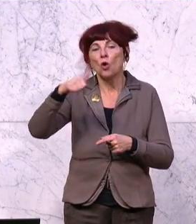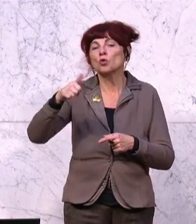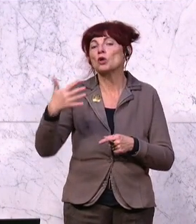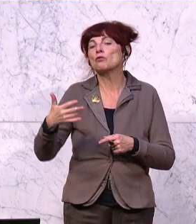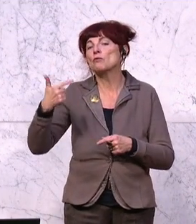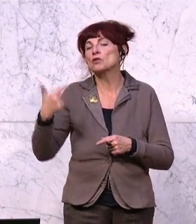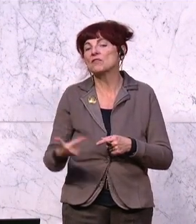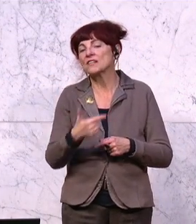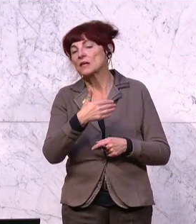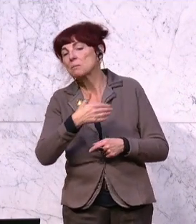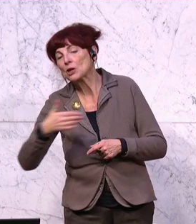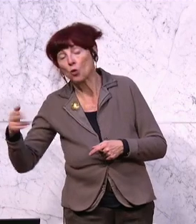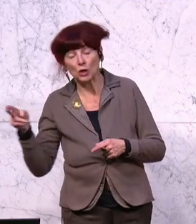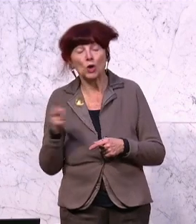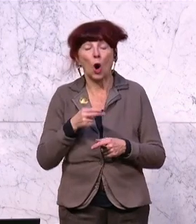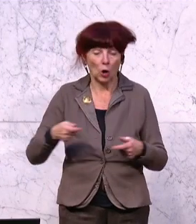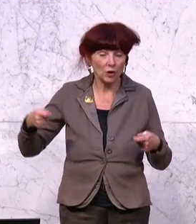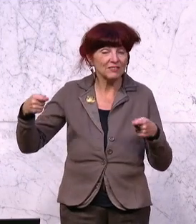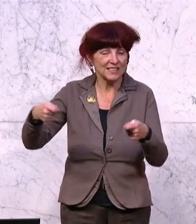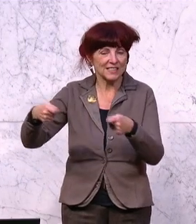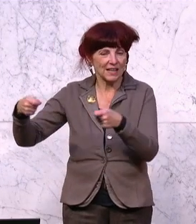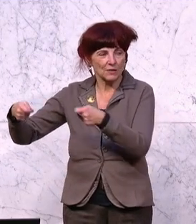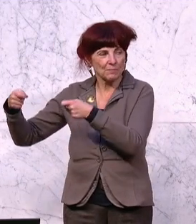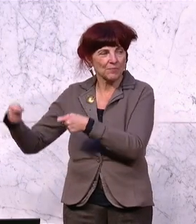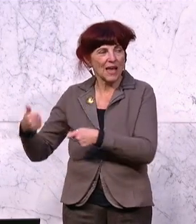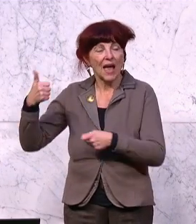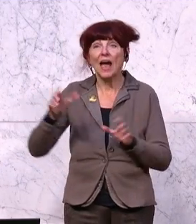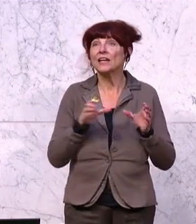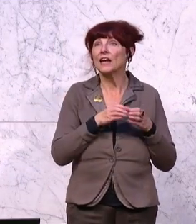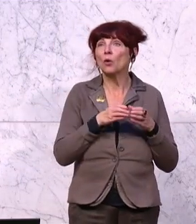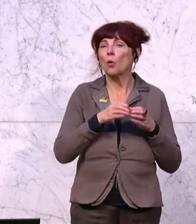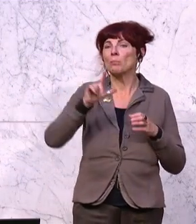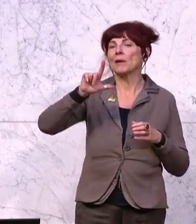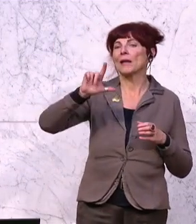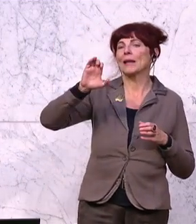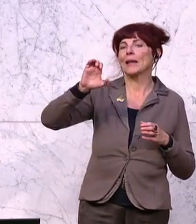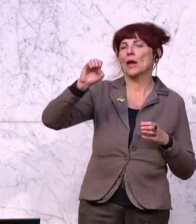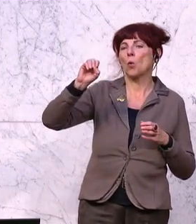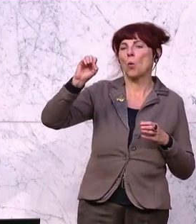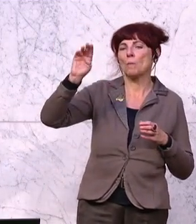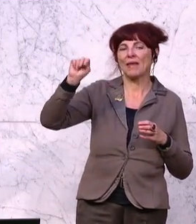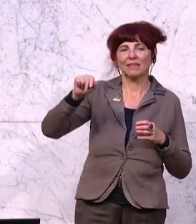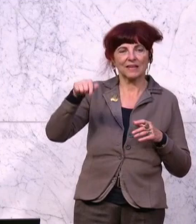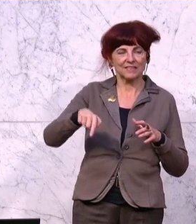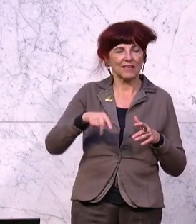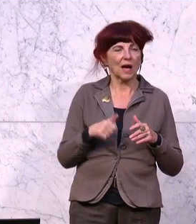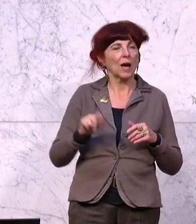gebracht, zu den Unternehmen gebracht. Und wenn hier eine Gruppe aus dem hier oben hier ist, die kann das ganz sicher bestätigen. Vor allem aus der